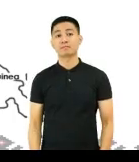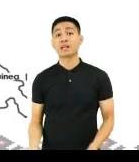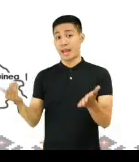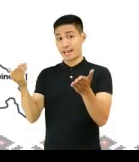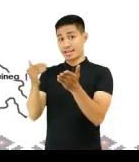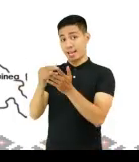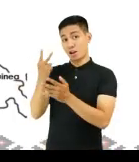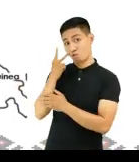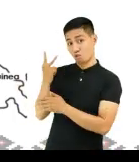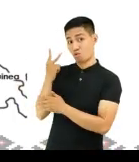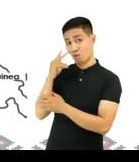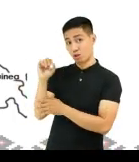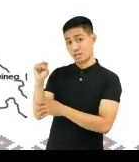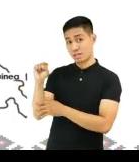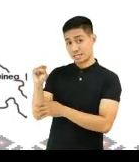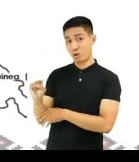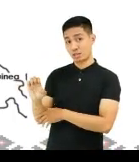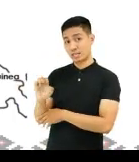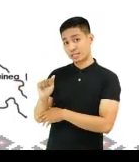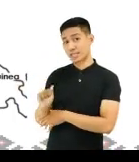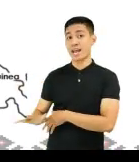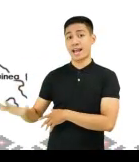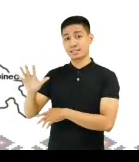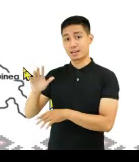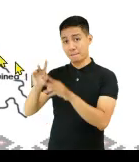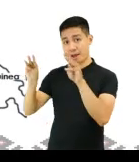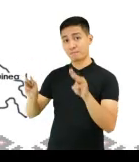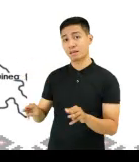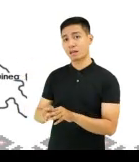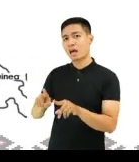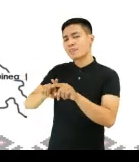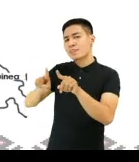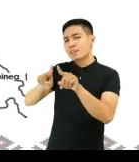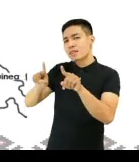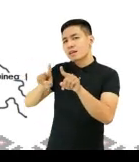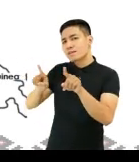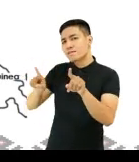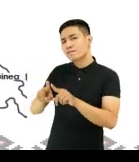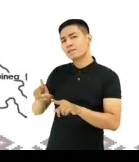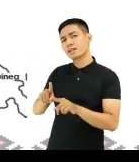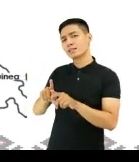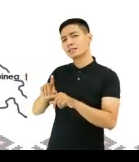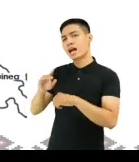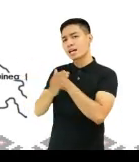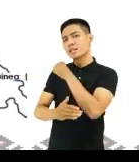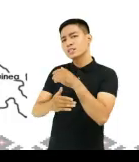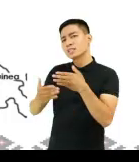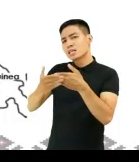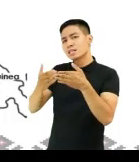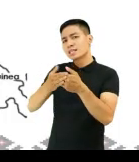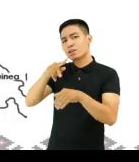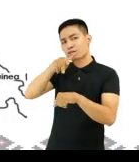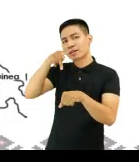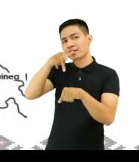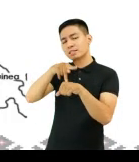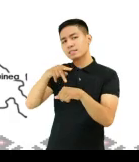Balikan natin ang mapa ng Timog Silanga Asia. Dito matatagpuan ang iba't ibang karating na bansa ng